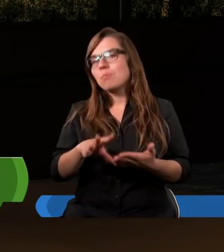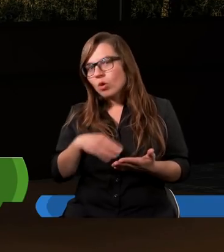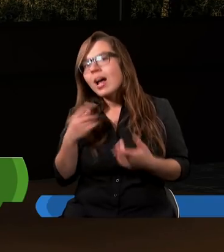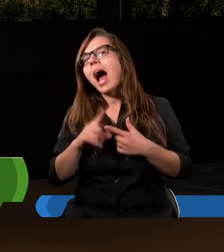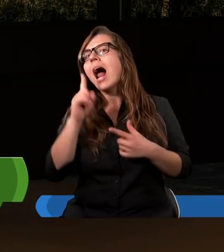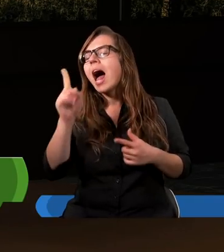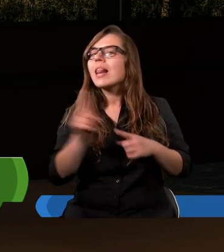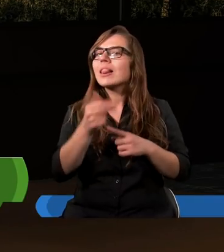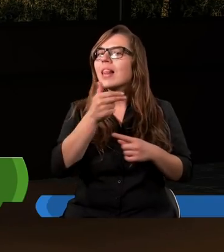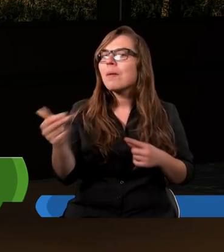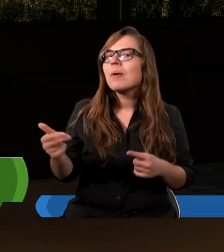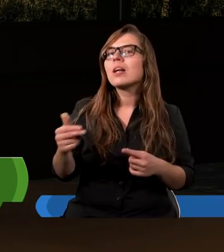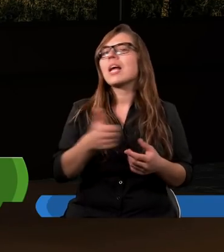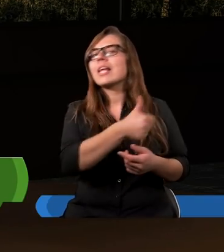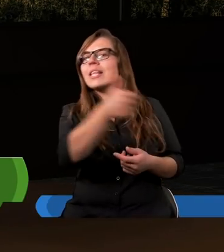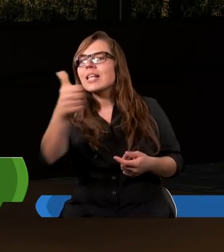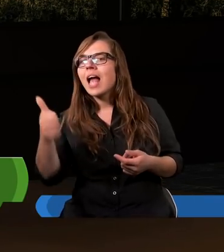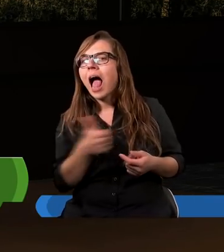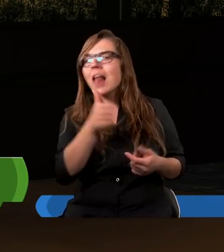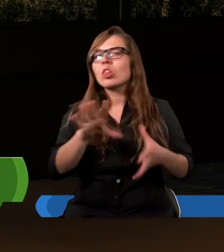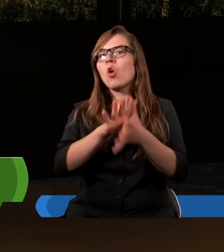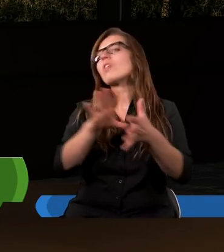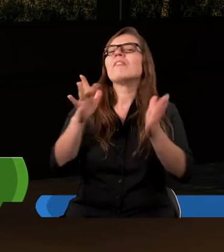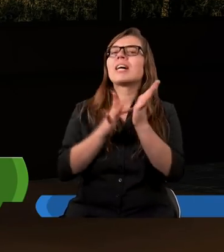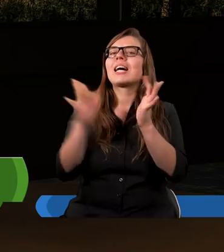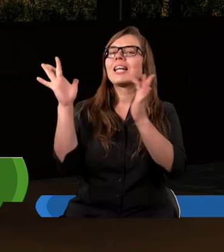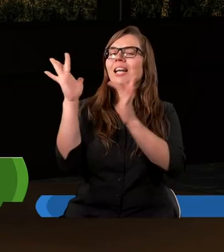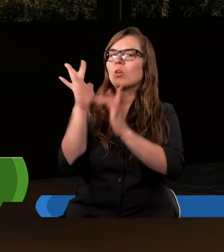szczególnie temat Jedność w Chrystusie.